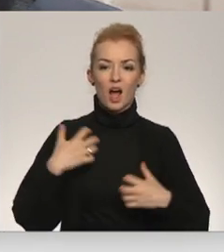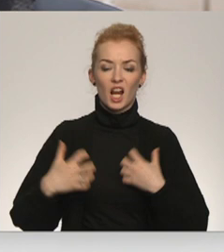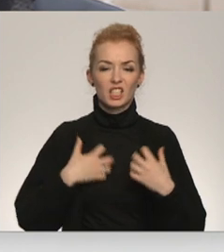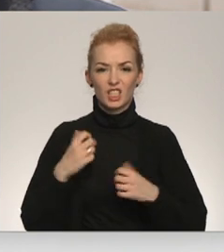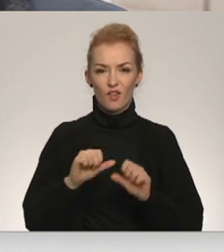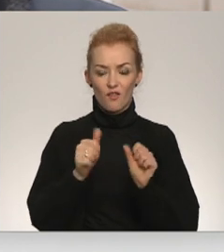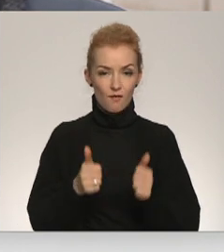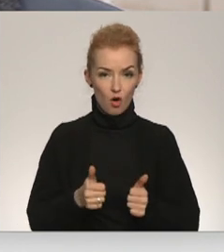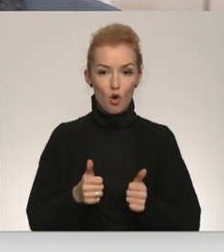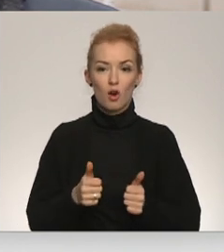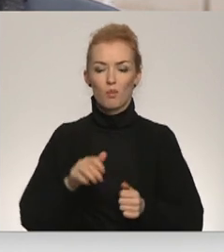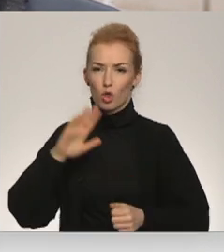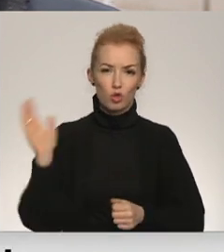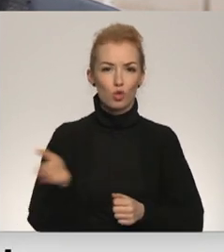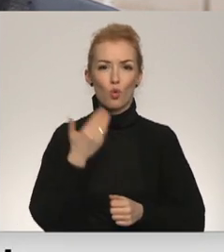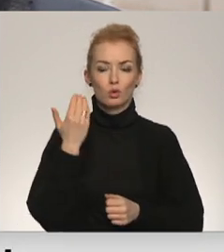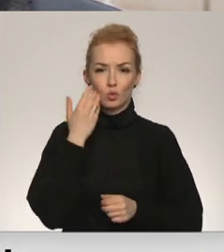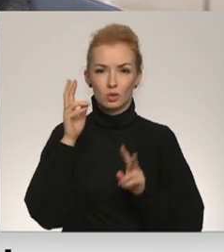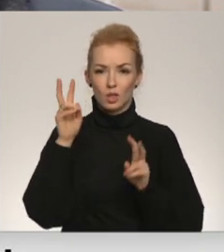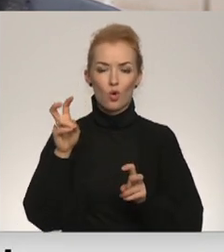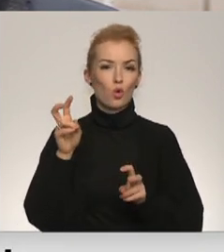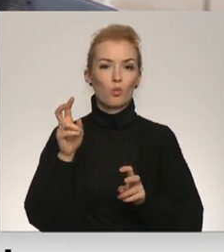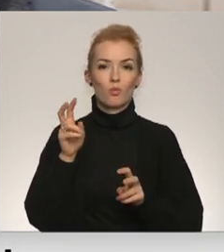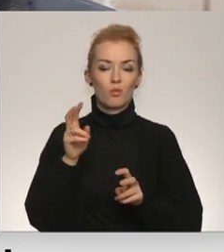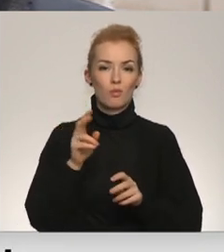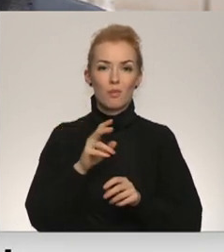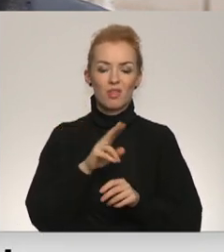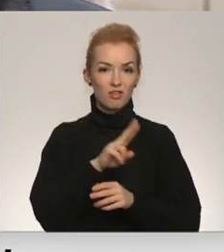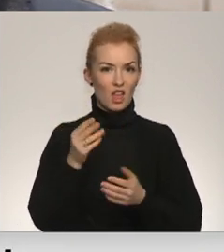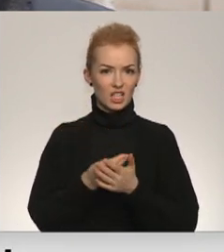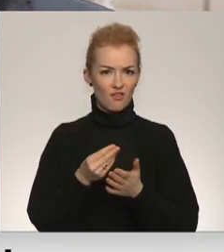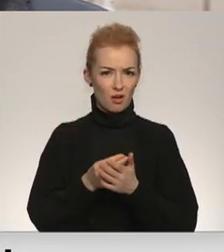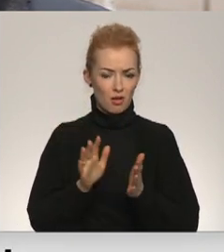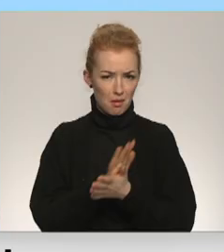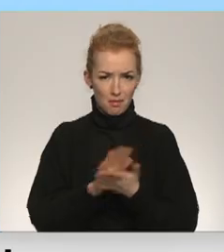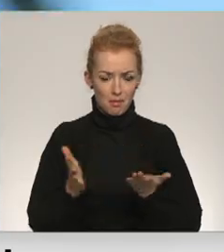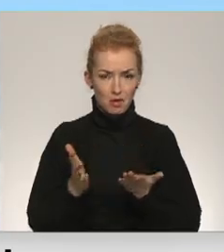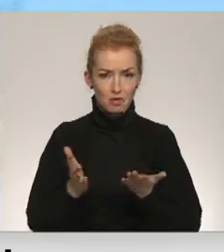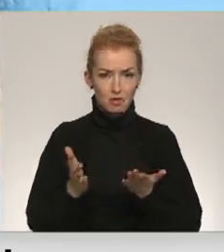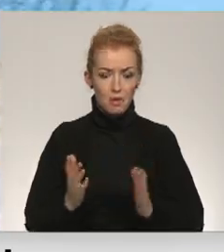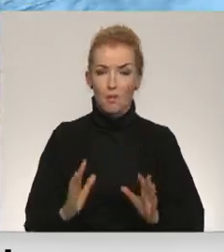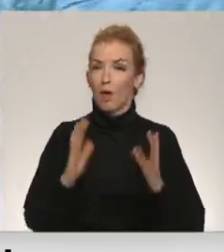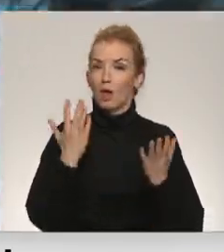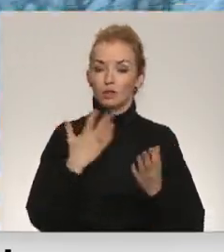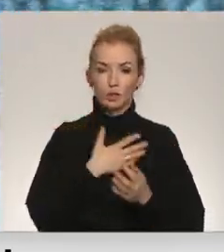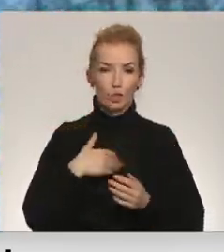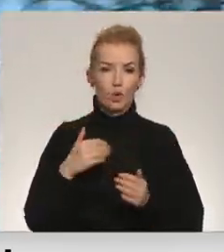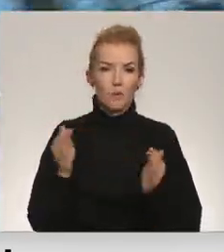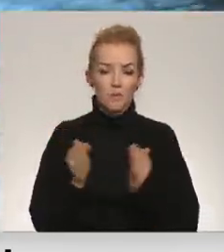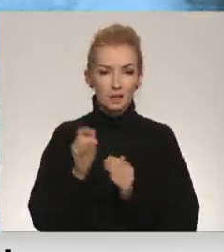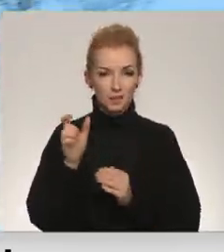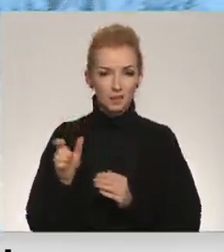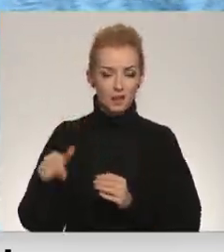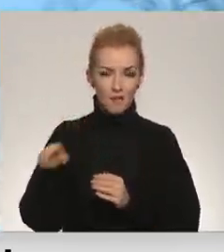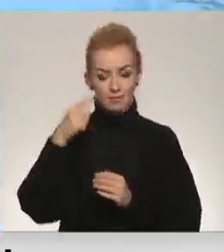novāciet nosaukumu, vēl neizvērtējot. Pēkšņi ļoti mazs cilvēku daudzums